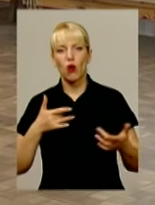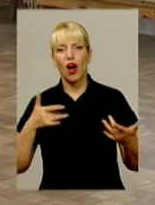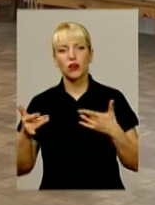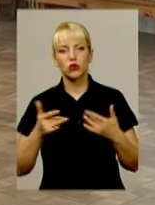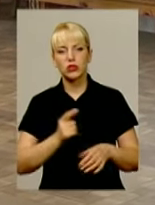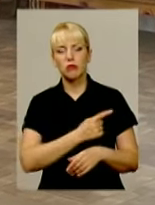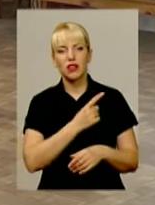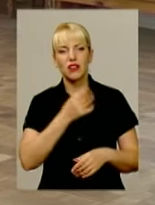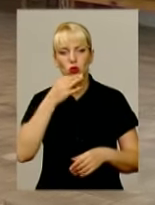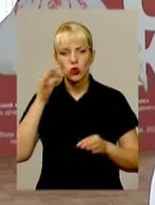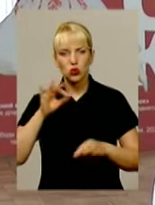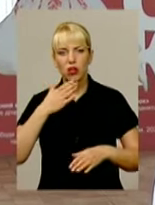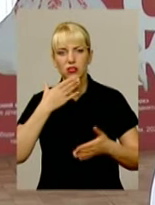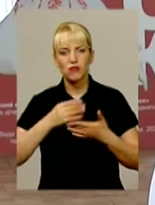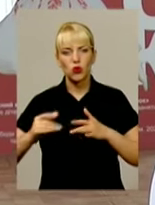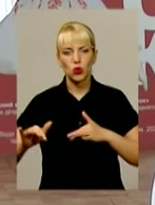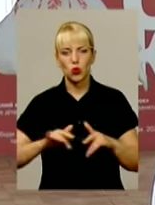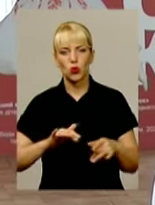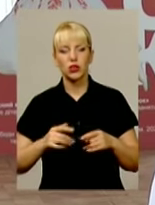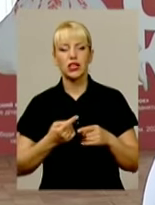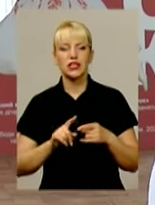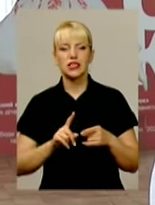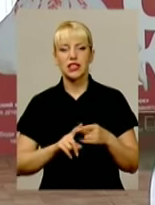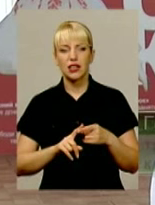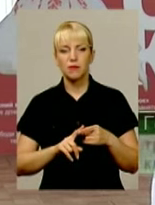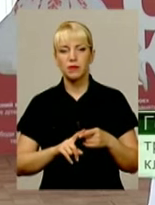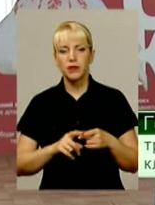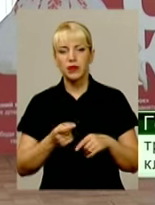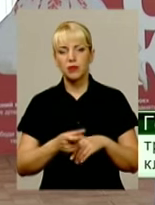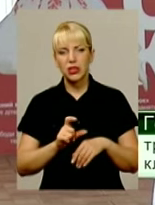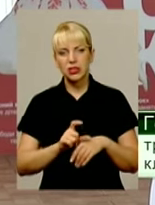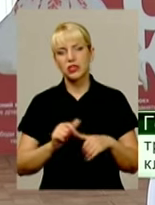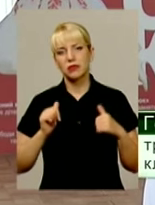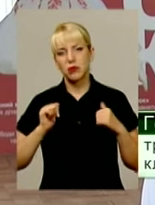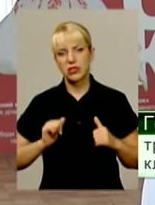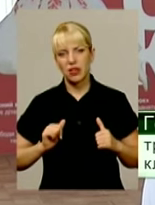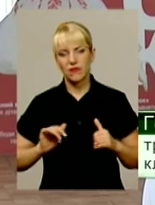звичайно, вдосконалюють свої рухи. Це йде більш посилені тренування.